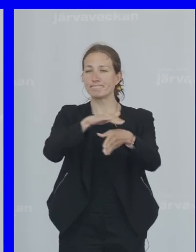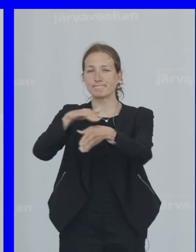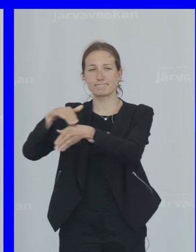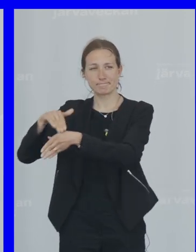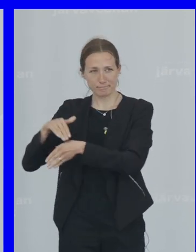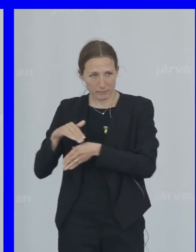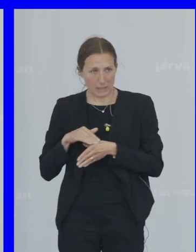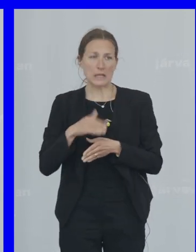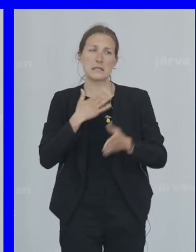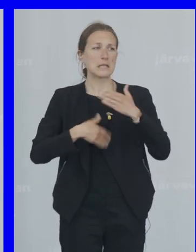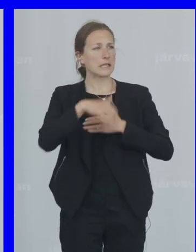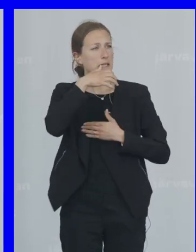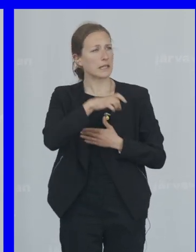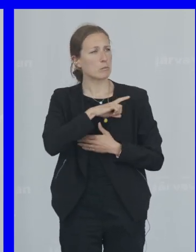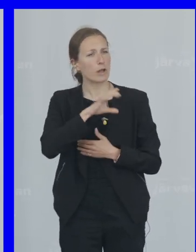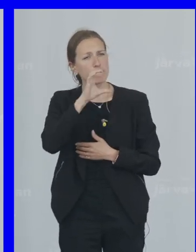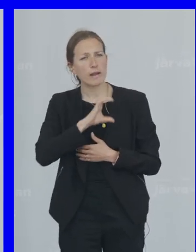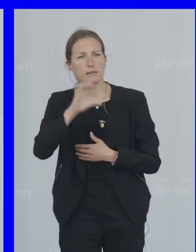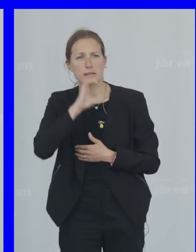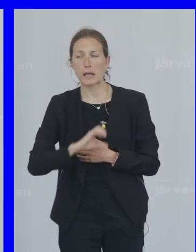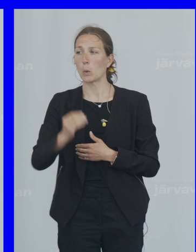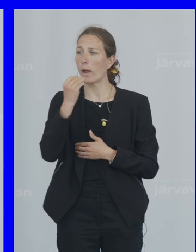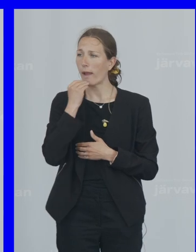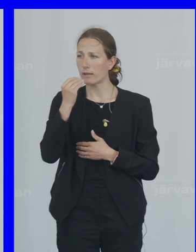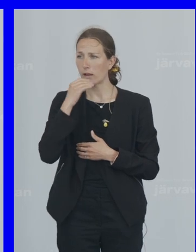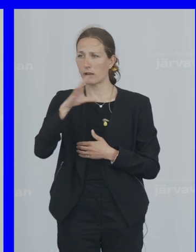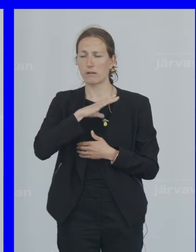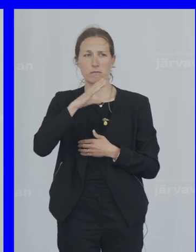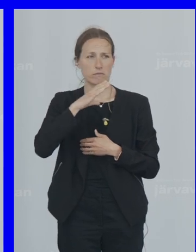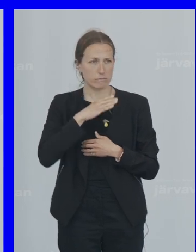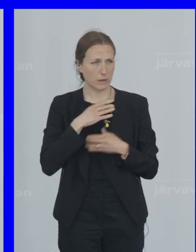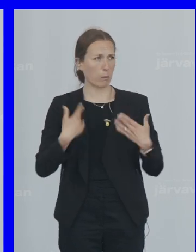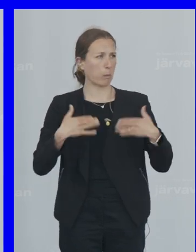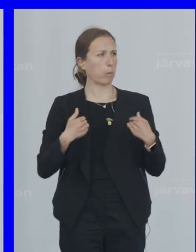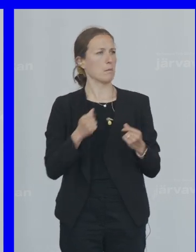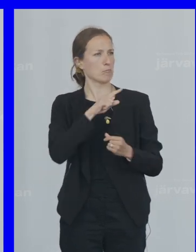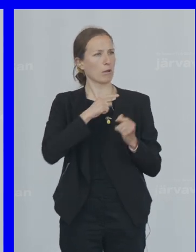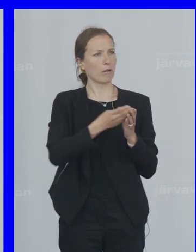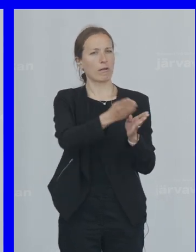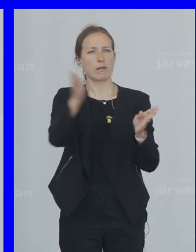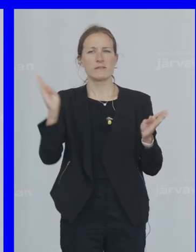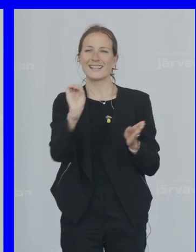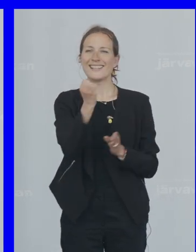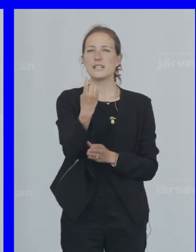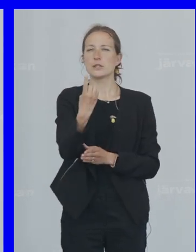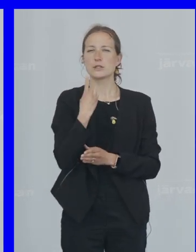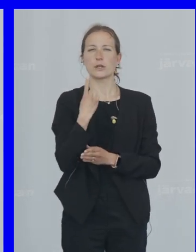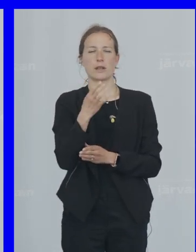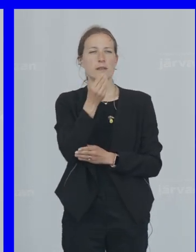dricka mycket vatten och äta. Det finns väldigt mycket foodtrucks. Vi har nästan nio stycken foodtrucks här.